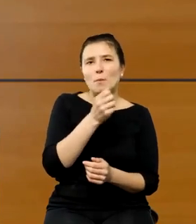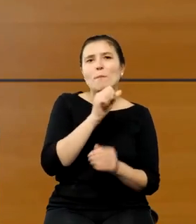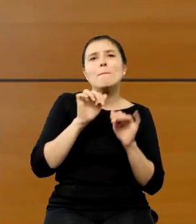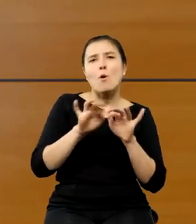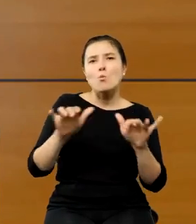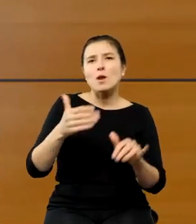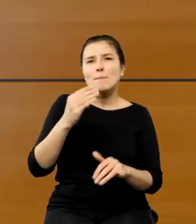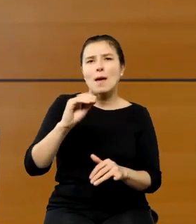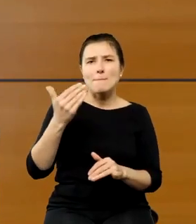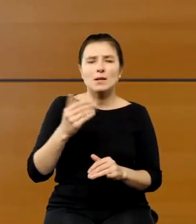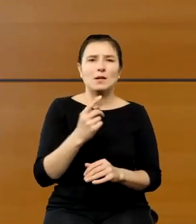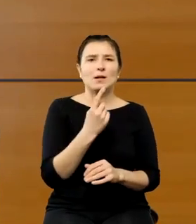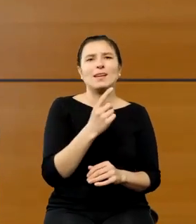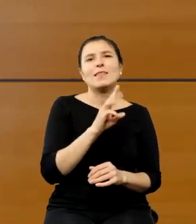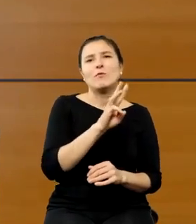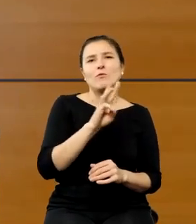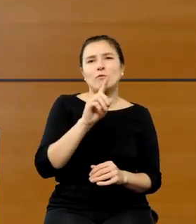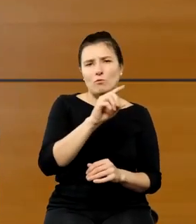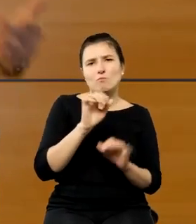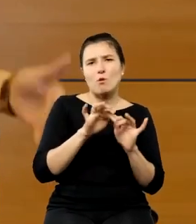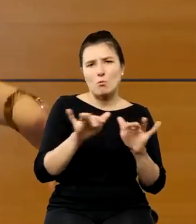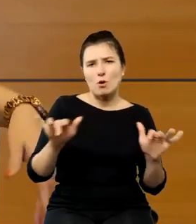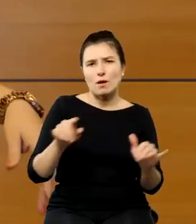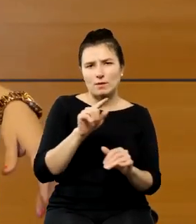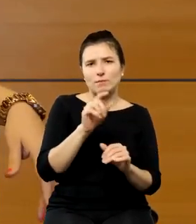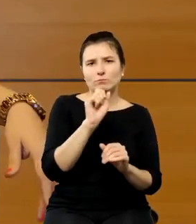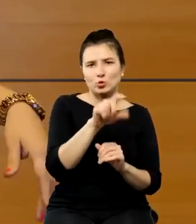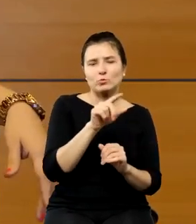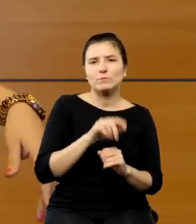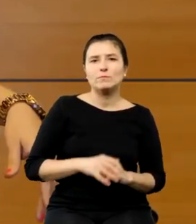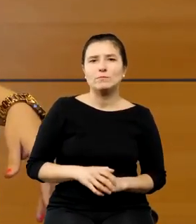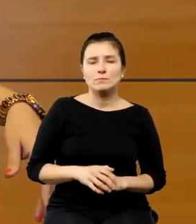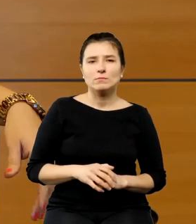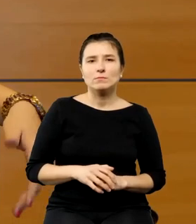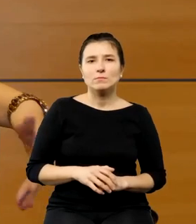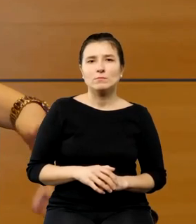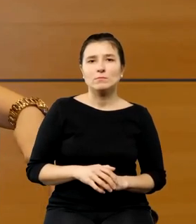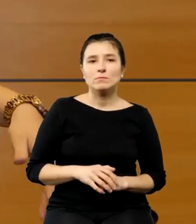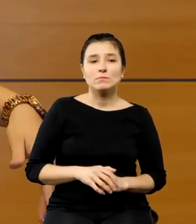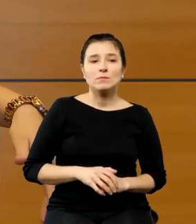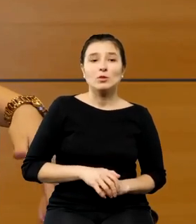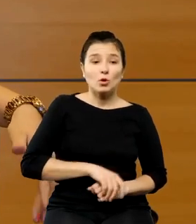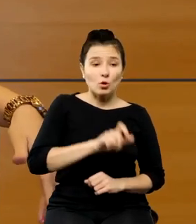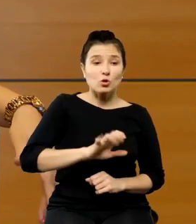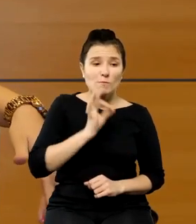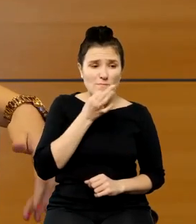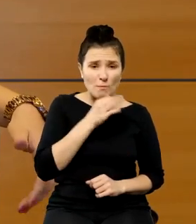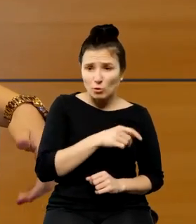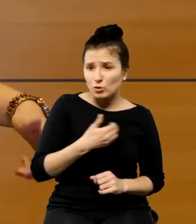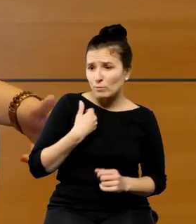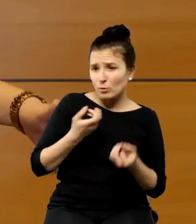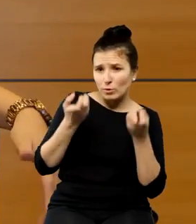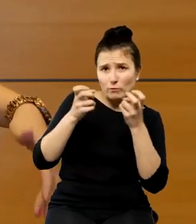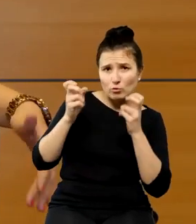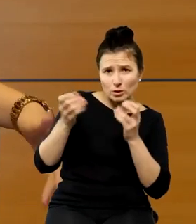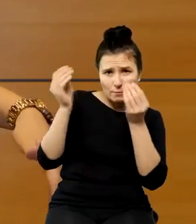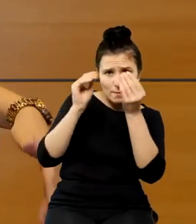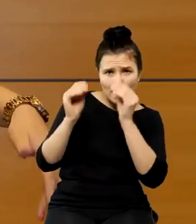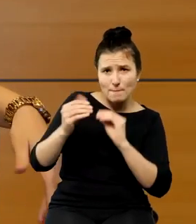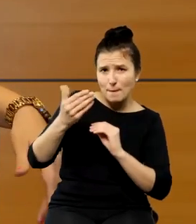serwisów i wcale nie wygląda, jakby były tworzone przez osoby najmłodsze. Więc tych